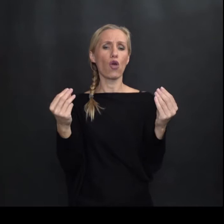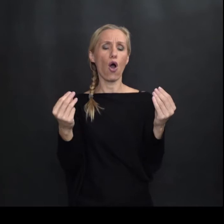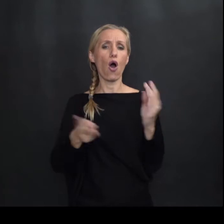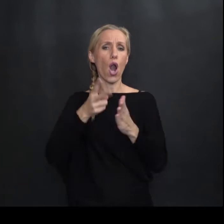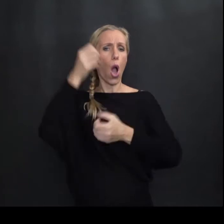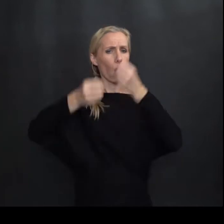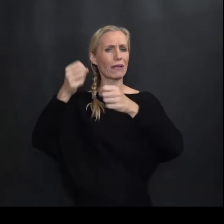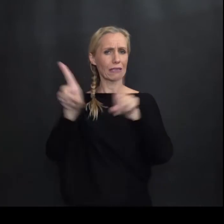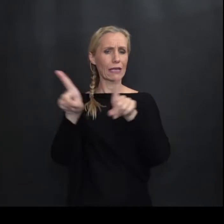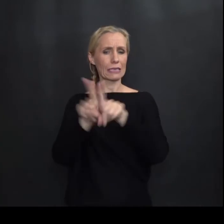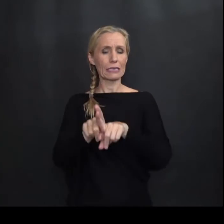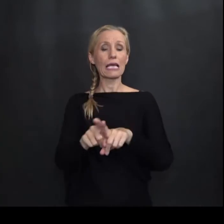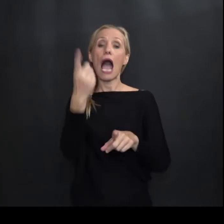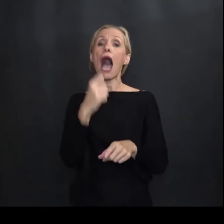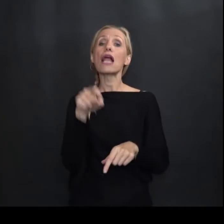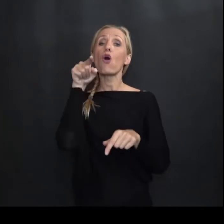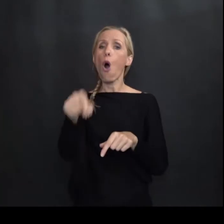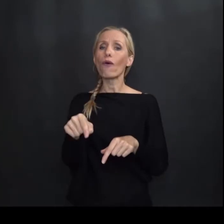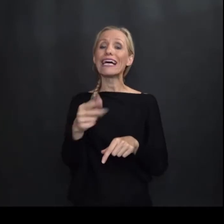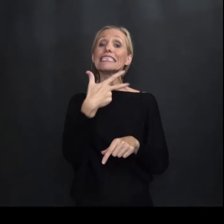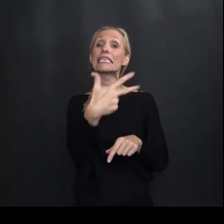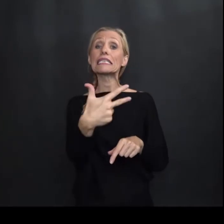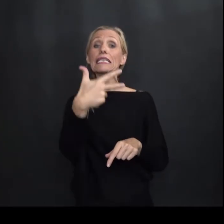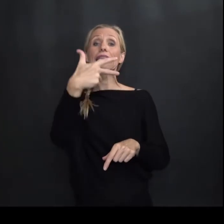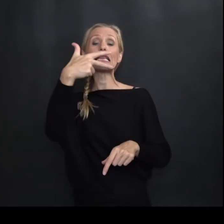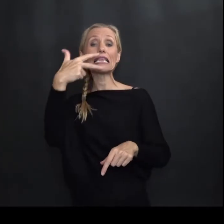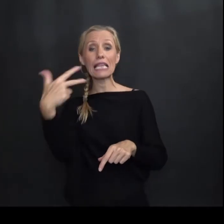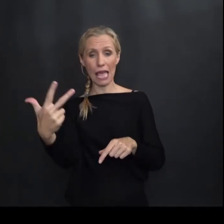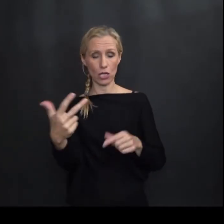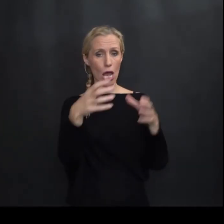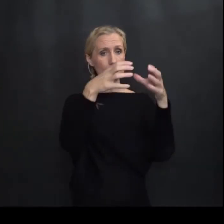Međutim Ovo je Takozvana 33.